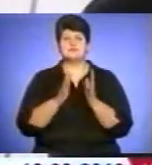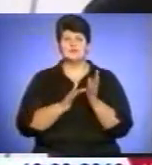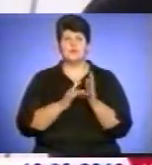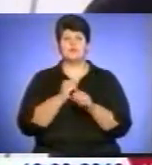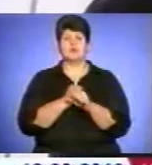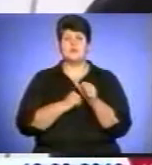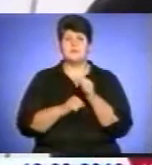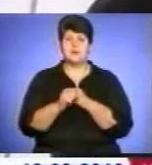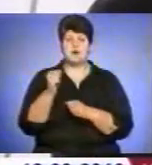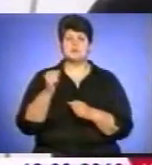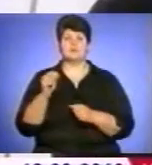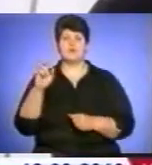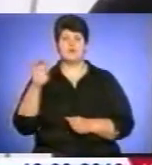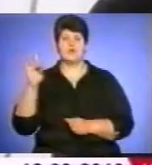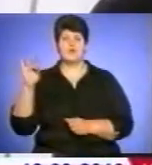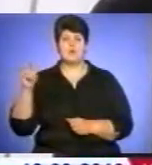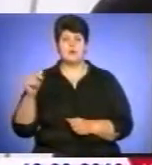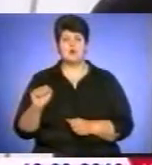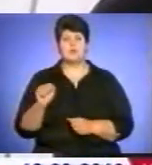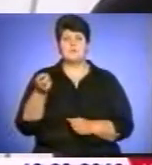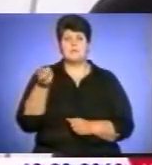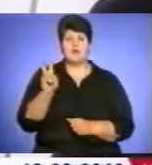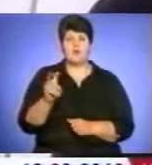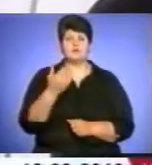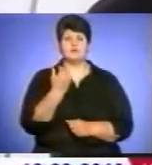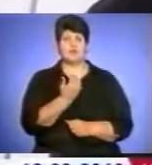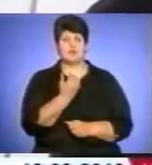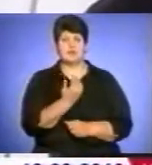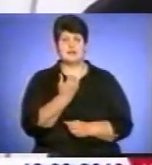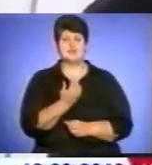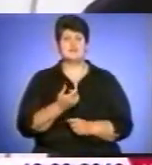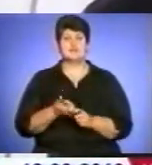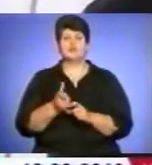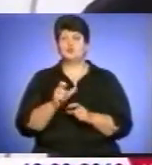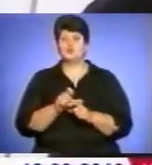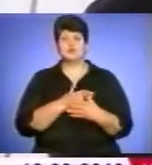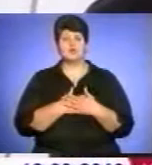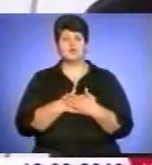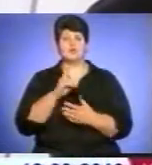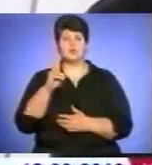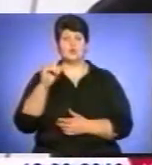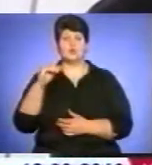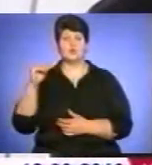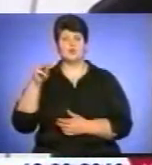Бергольо приходить до них, він дуже любить кутюк,